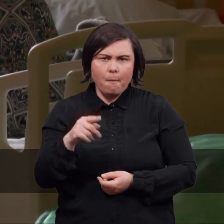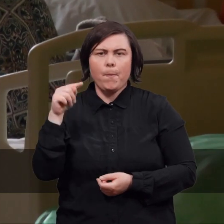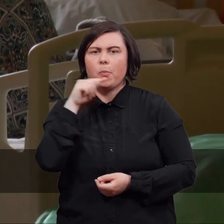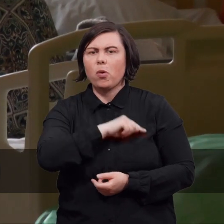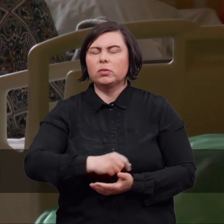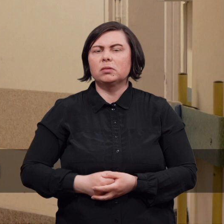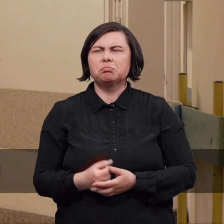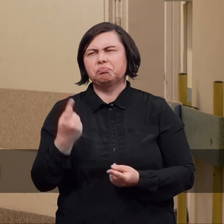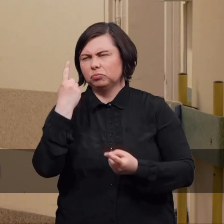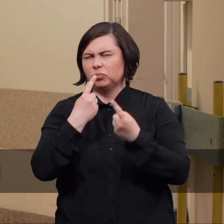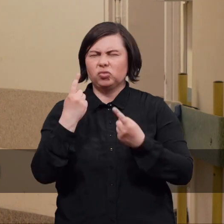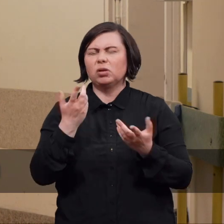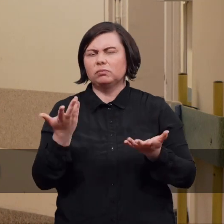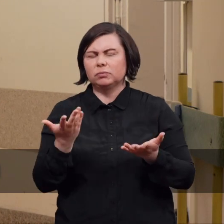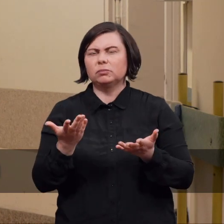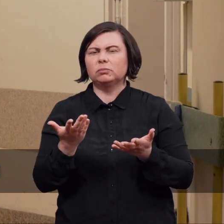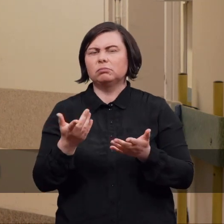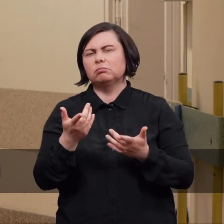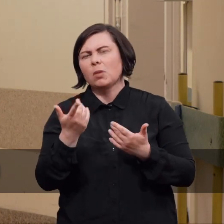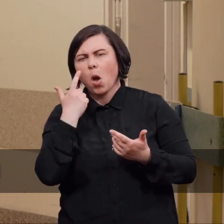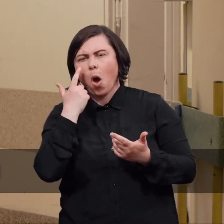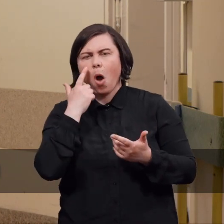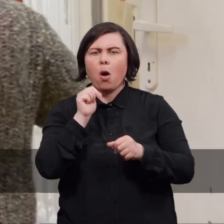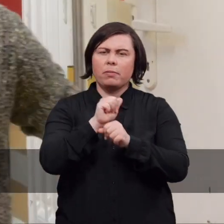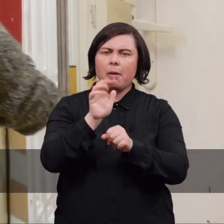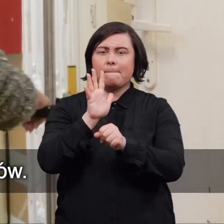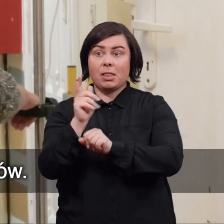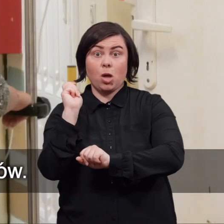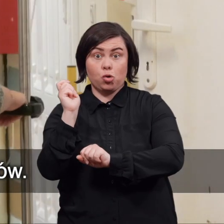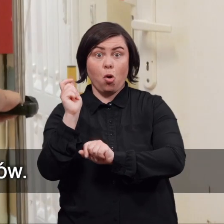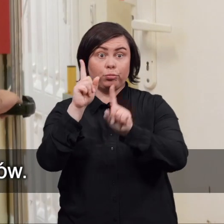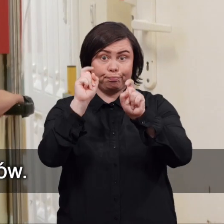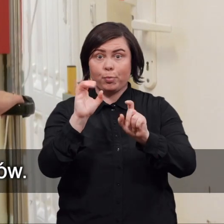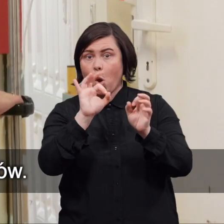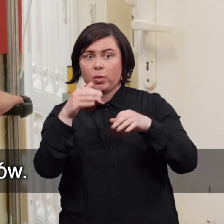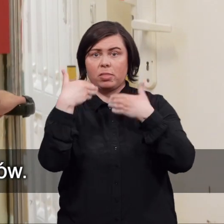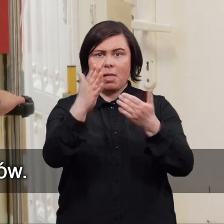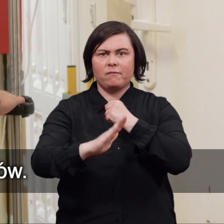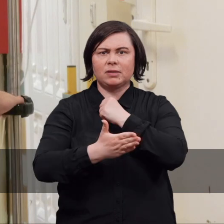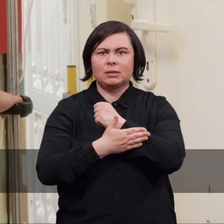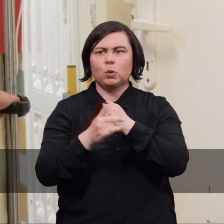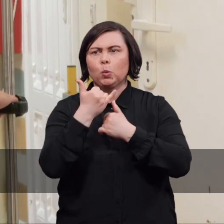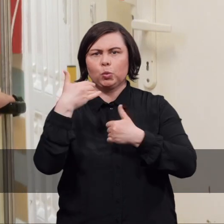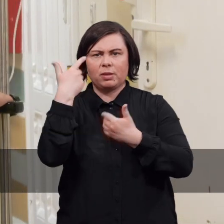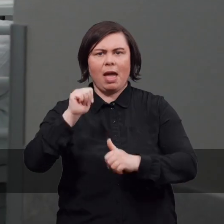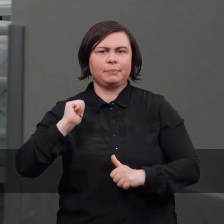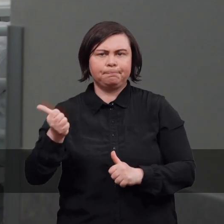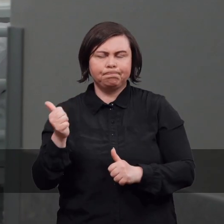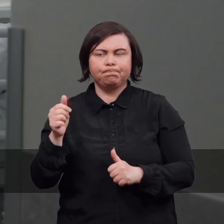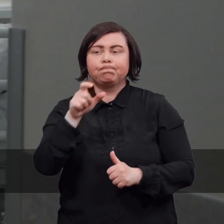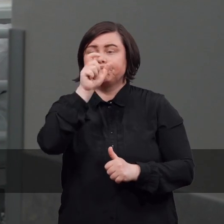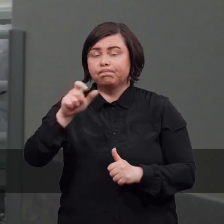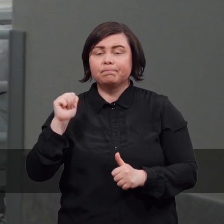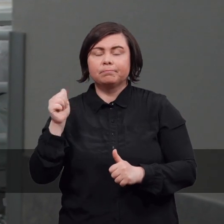myślę, że w przybliżeniu 11-15 godzin udzielać wsparcia określonych specjalistów. Specjaliści będą